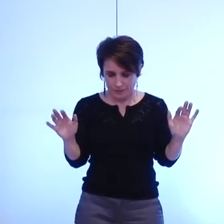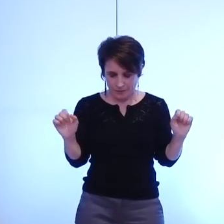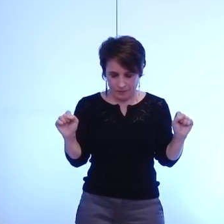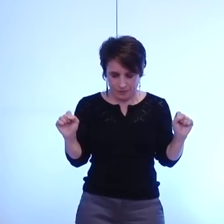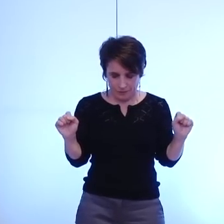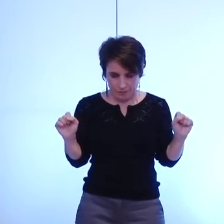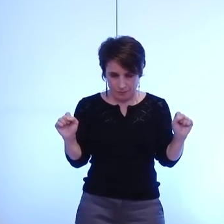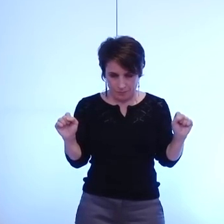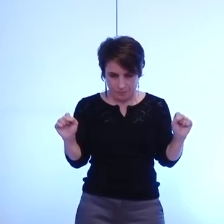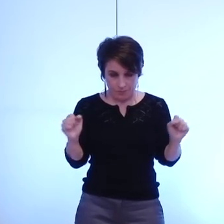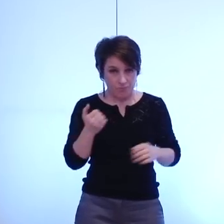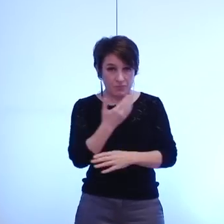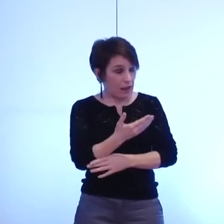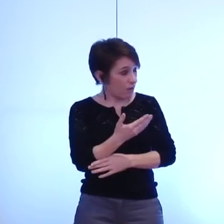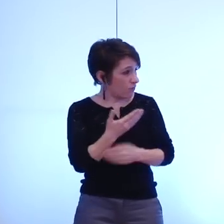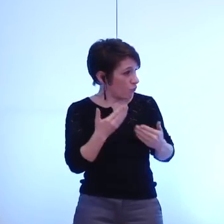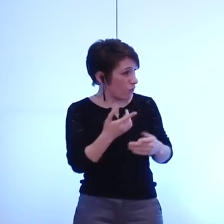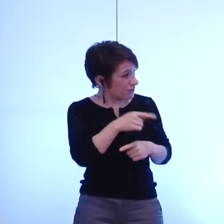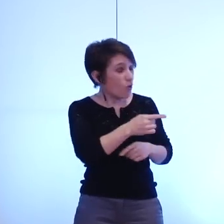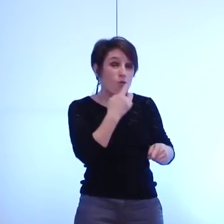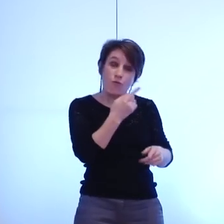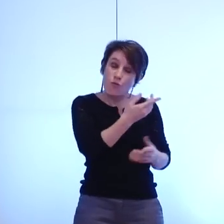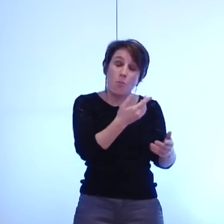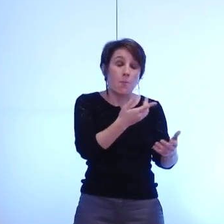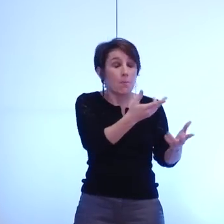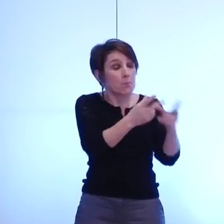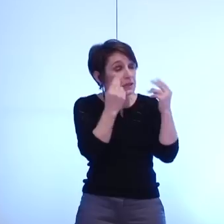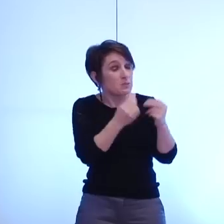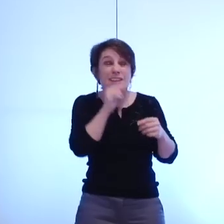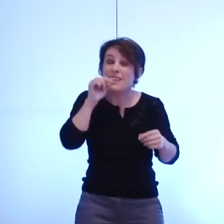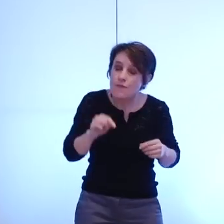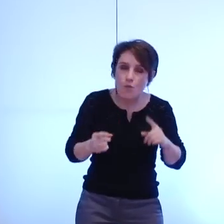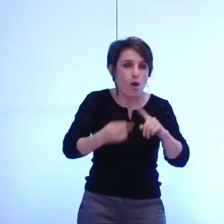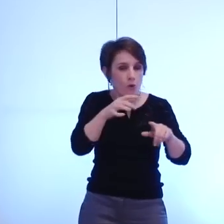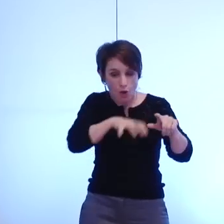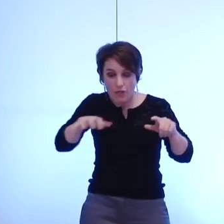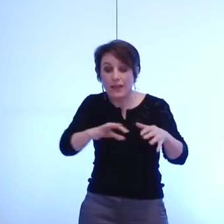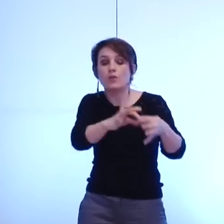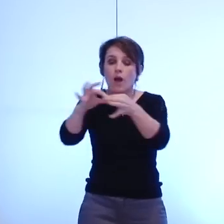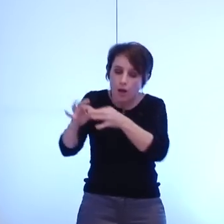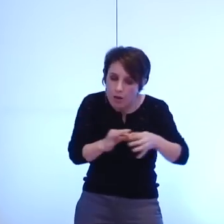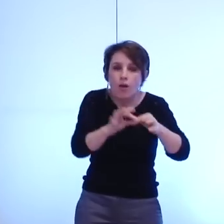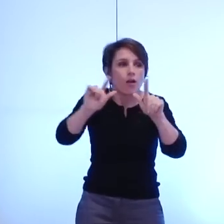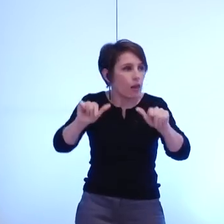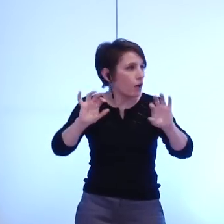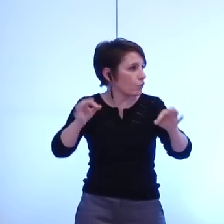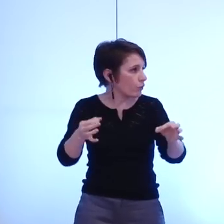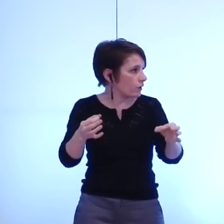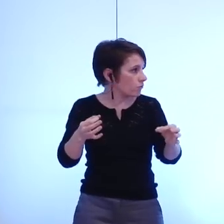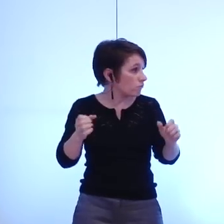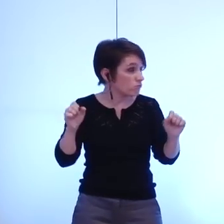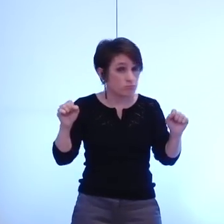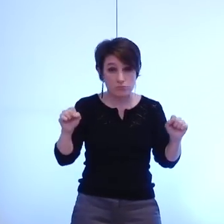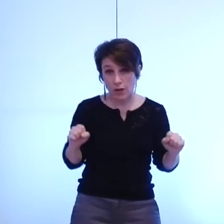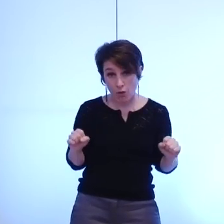propose c'est celle d'une vision de coopération entre territoires et je suis désolé j'ai pas l'impression que le débat est